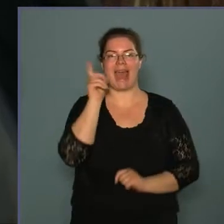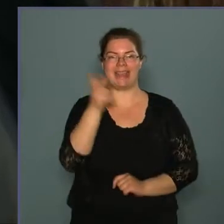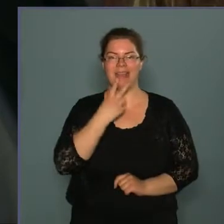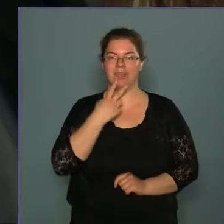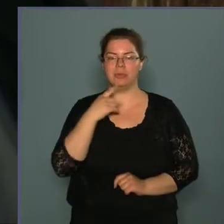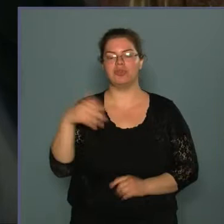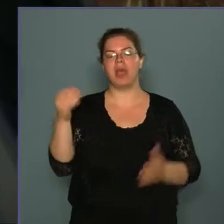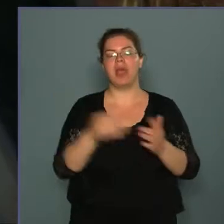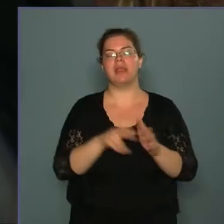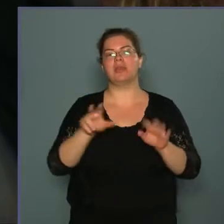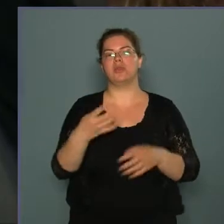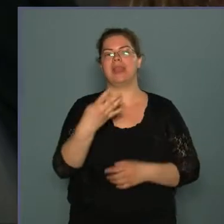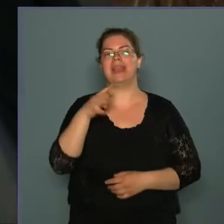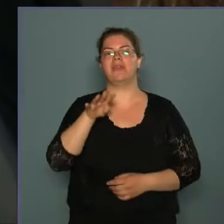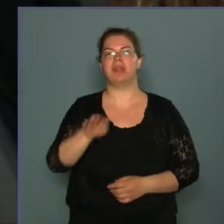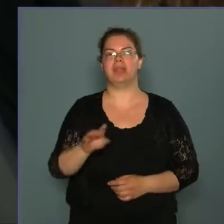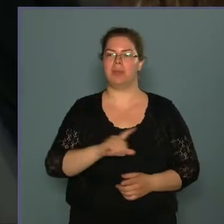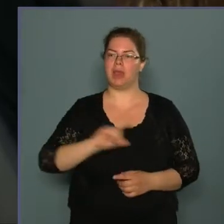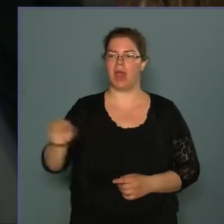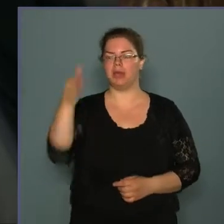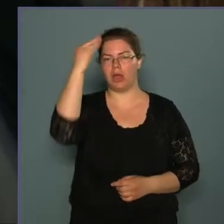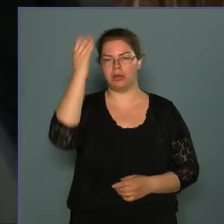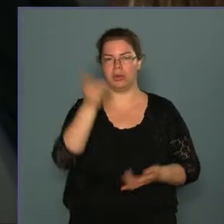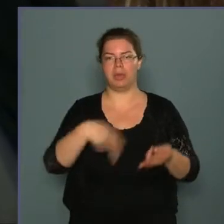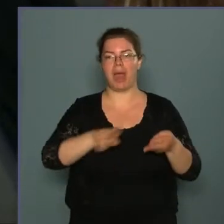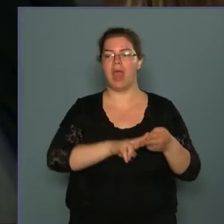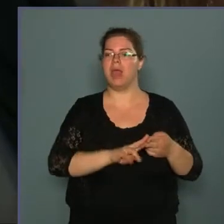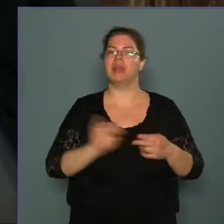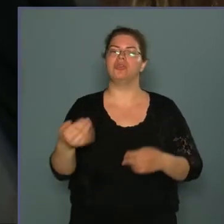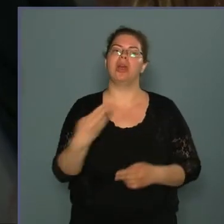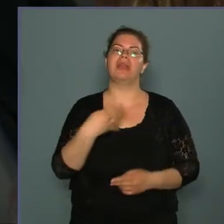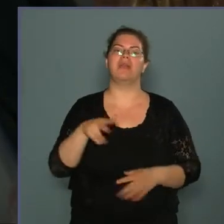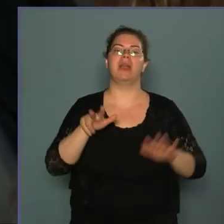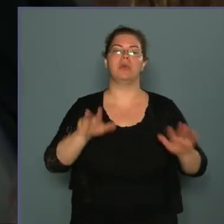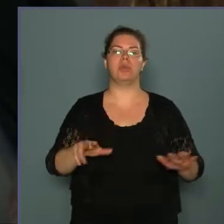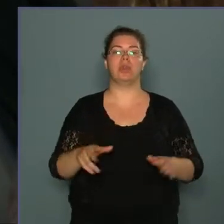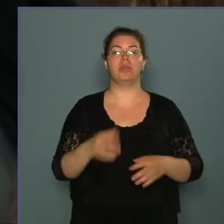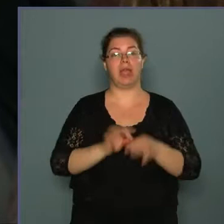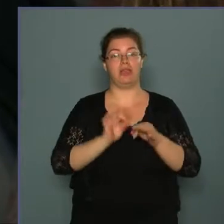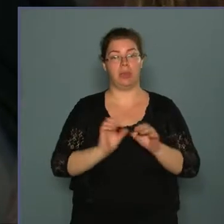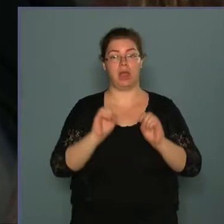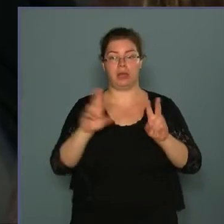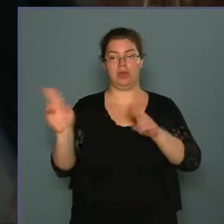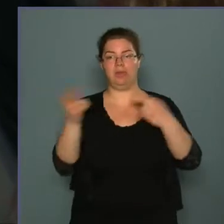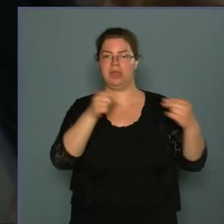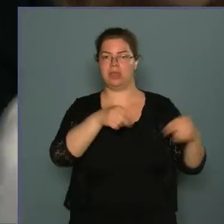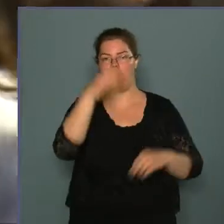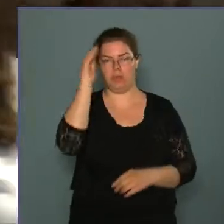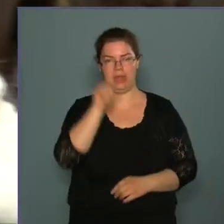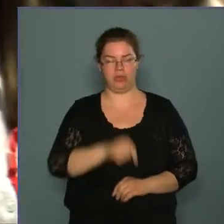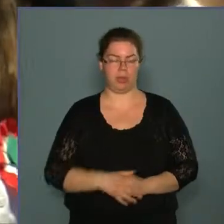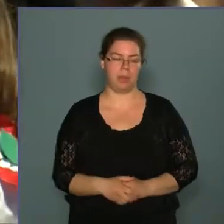Gilmos 1844-ben elhagyta a katonai pályát. Majd a 48-as események hatására tért vissza a honvédségbe.